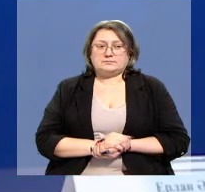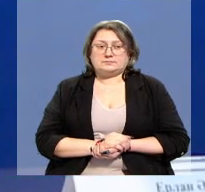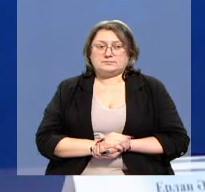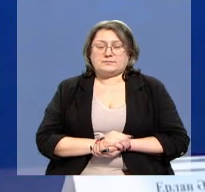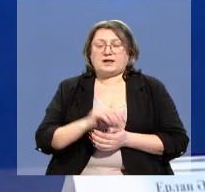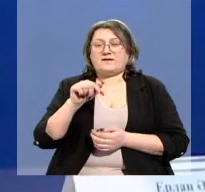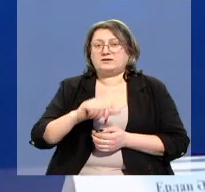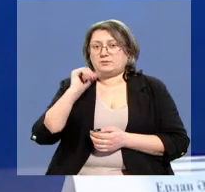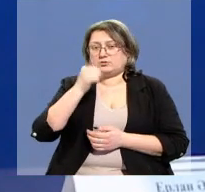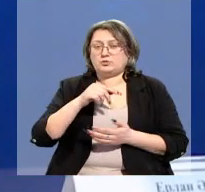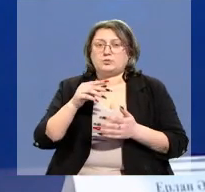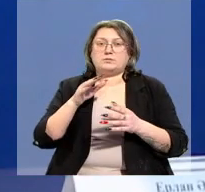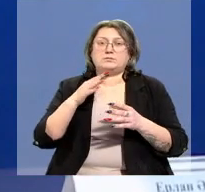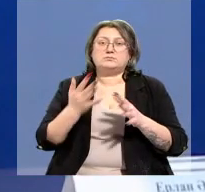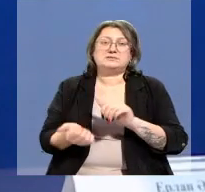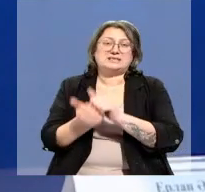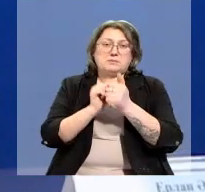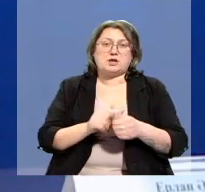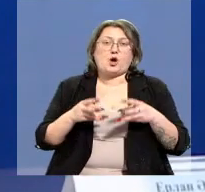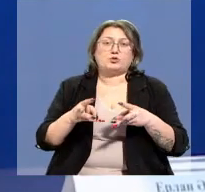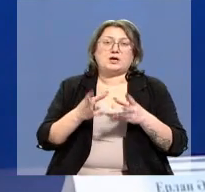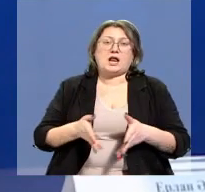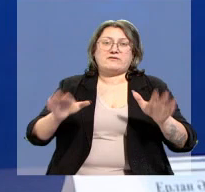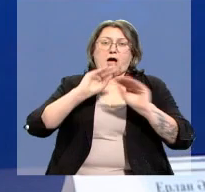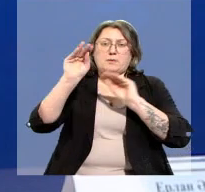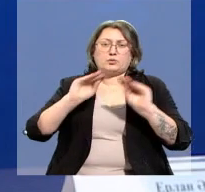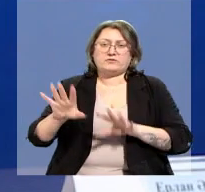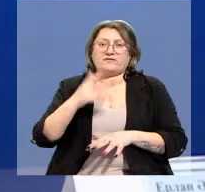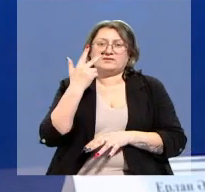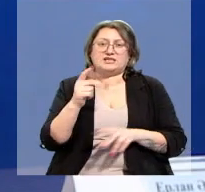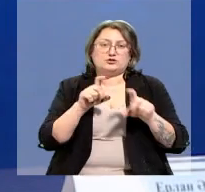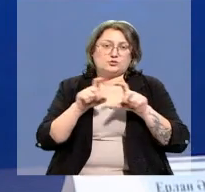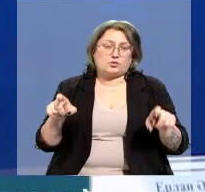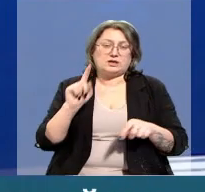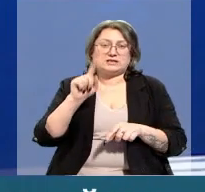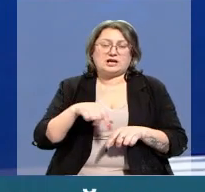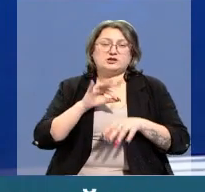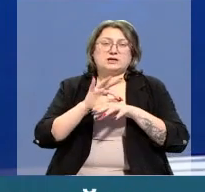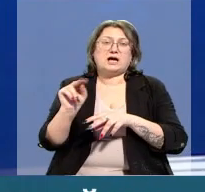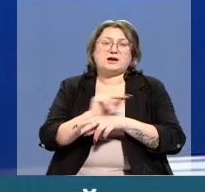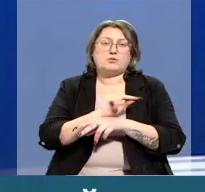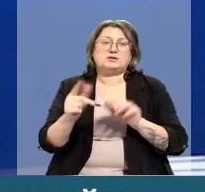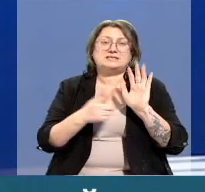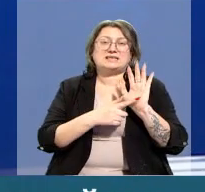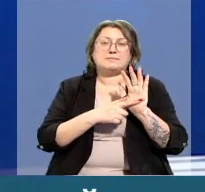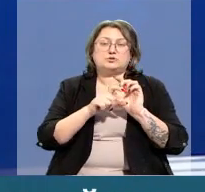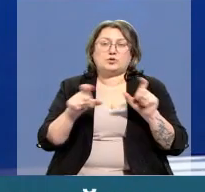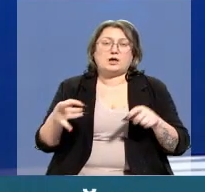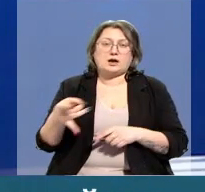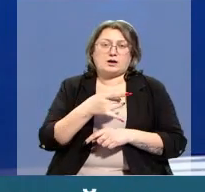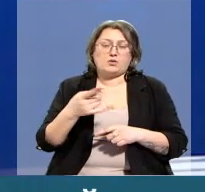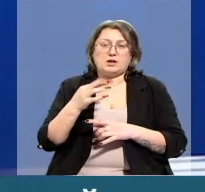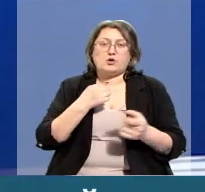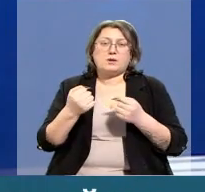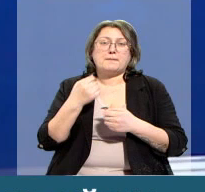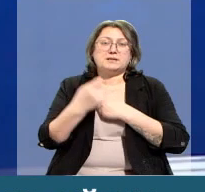В этом году произведена замена котельного оборудования в трёх школах, а также проведён текущий ремонт в семи школах района. На